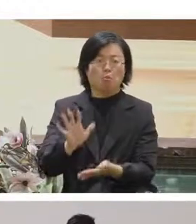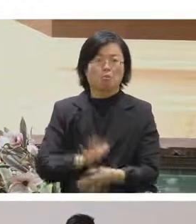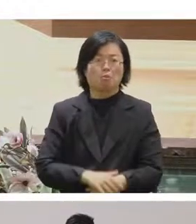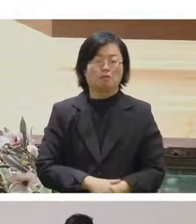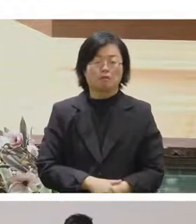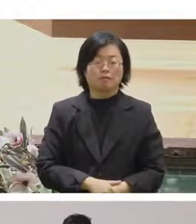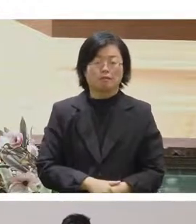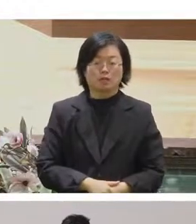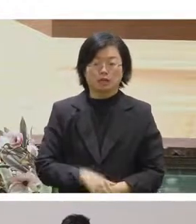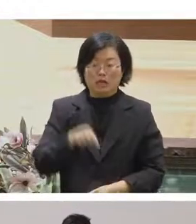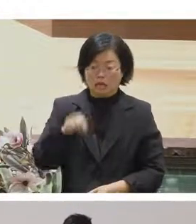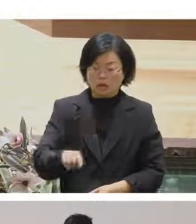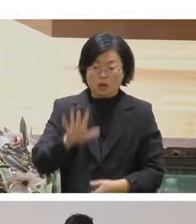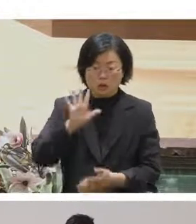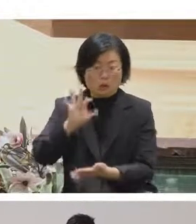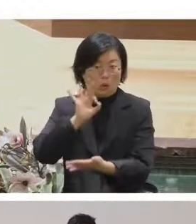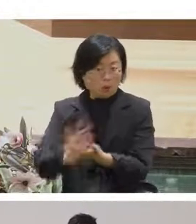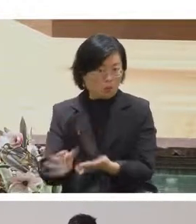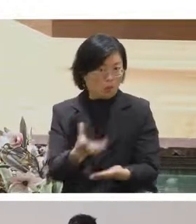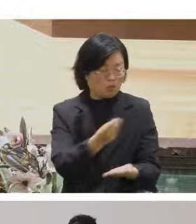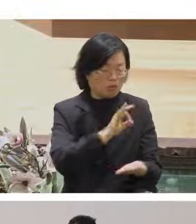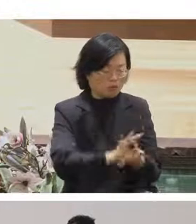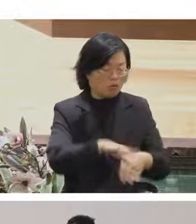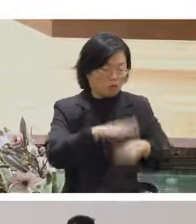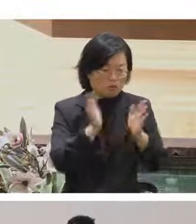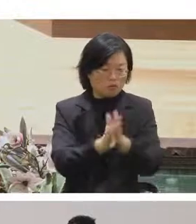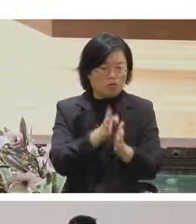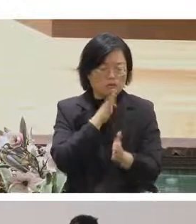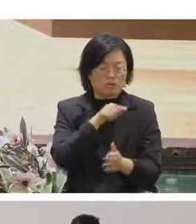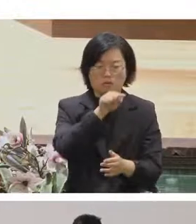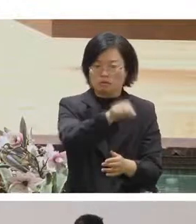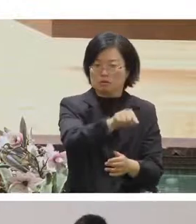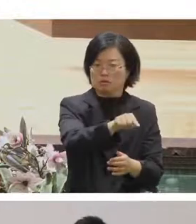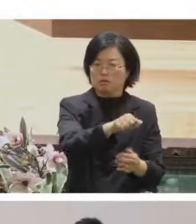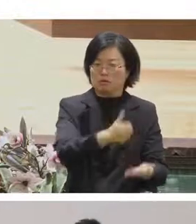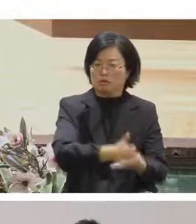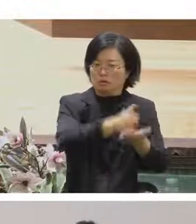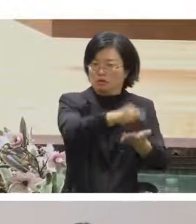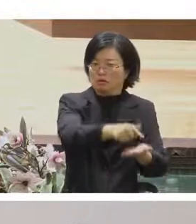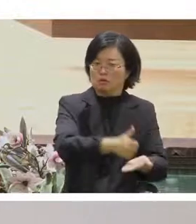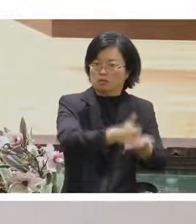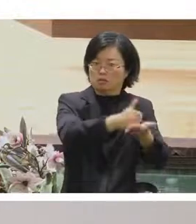不會有效都是要站在對方的角度來看所以這是我今天的分享謝謝